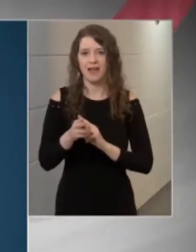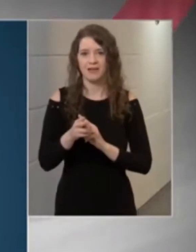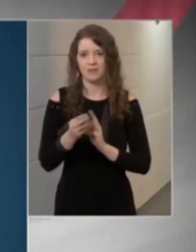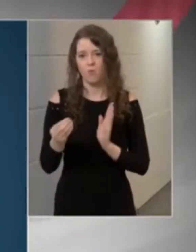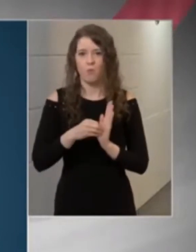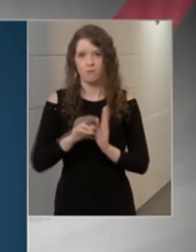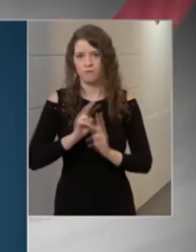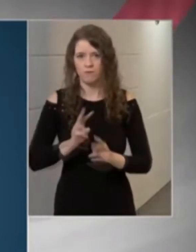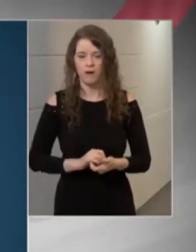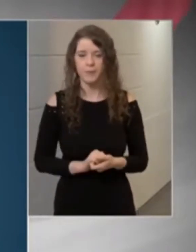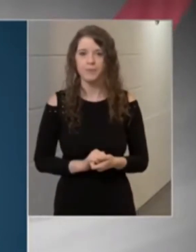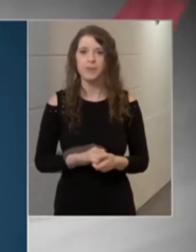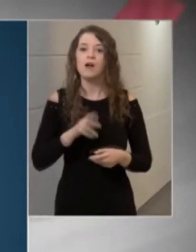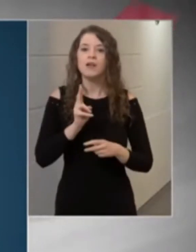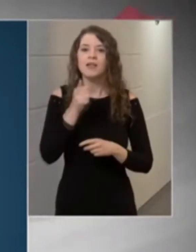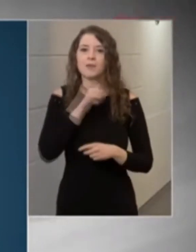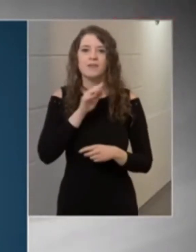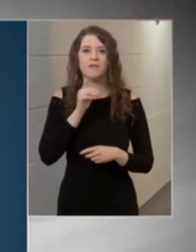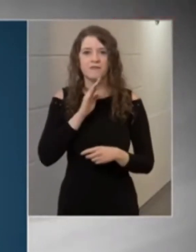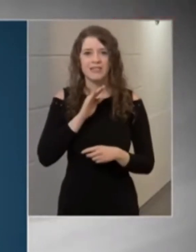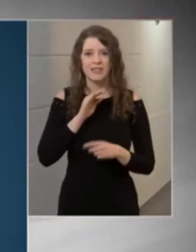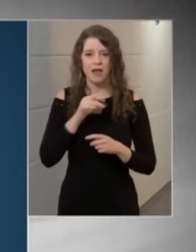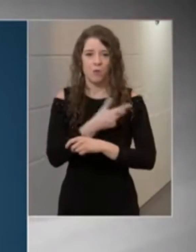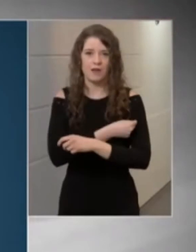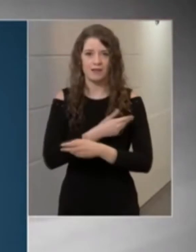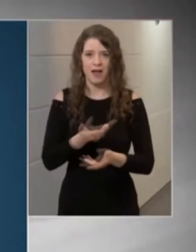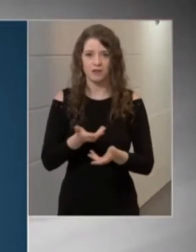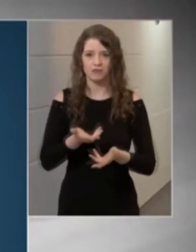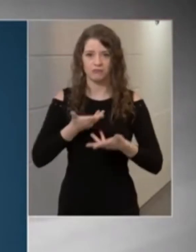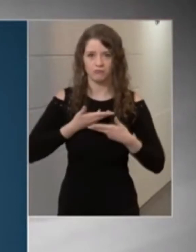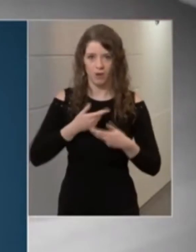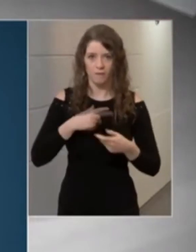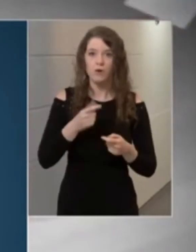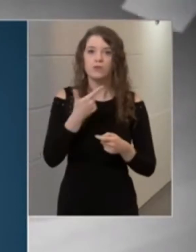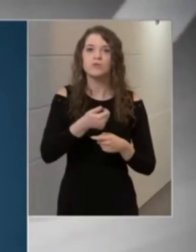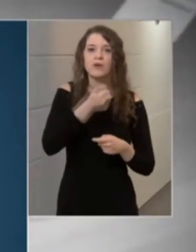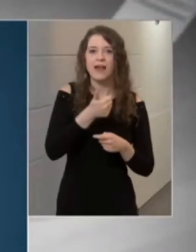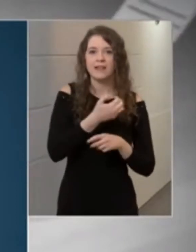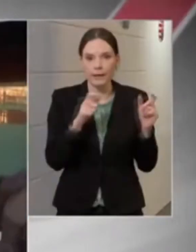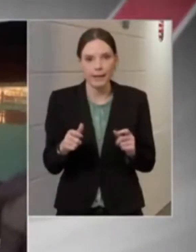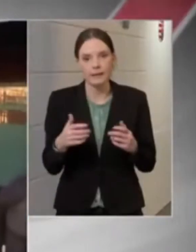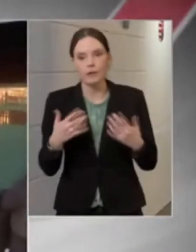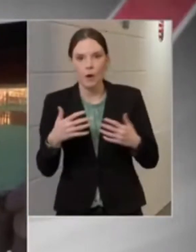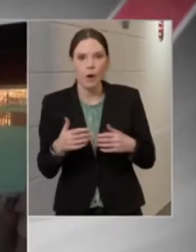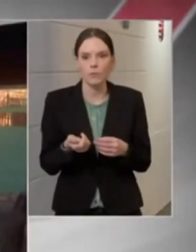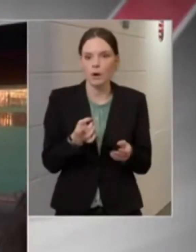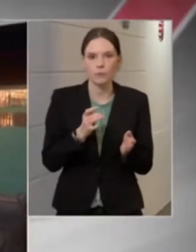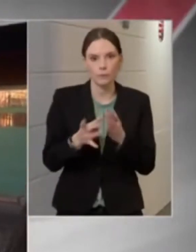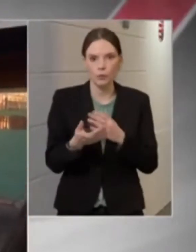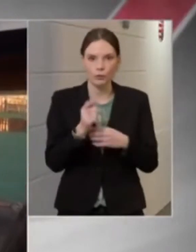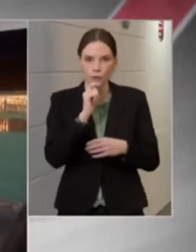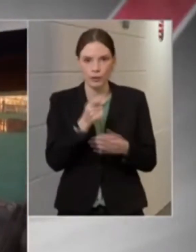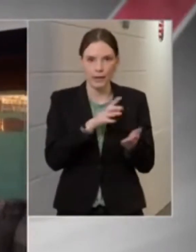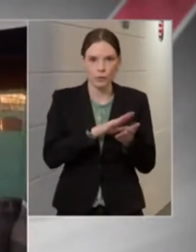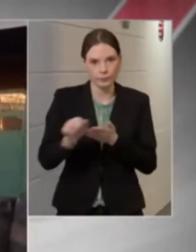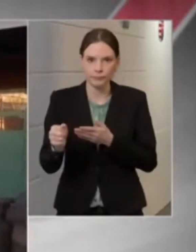Néhány nap alatt el fog fogyni a szerdai szállítmány is, ezért unión belül és kívül is keressük az oltásokat, vizsgáljuk az orosz